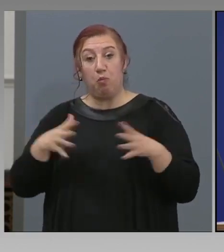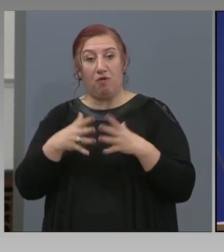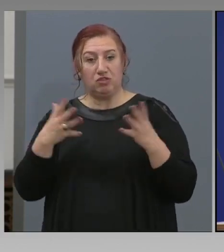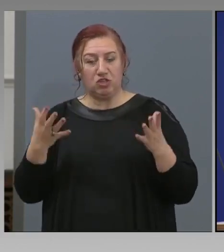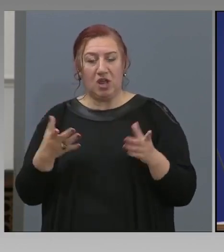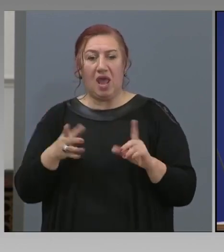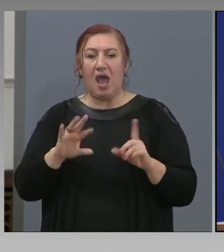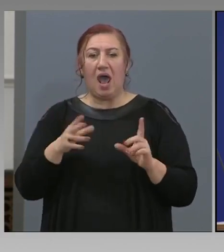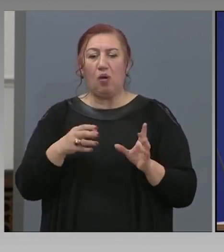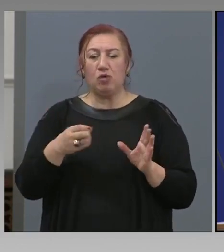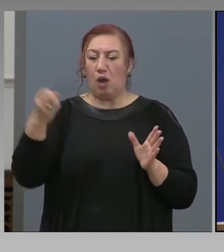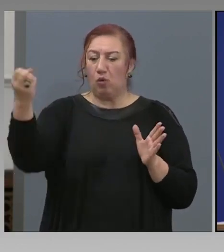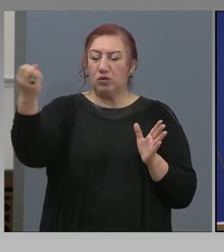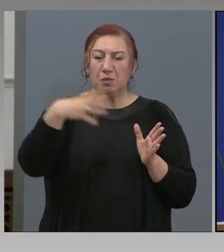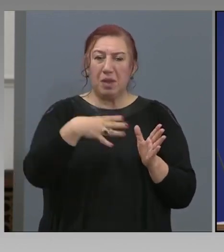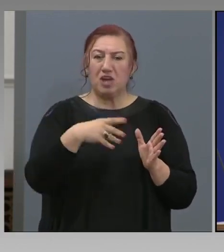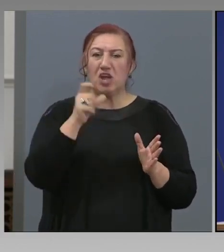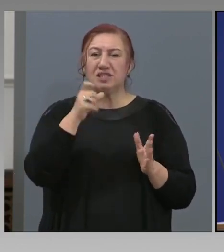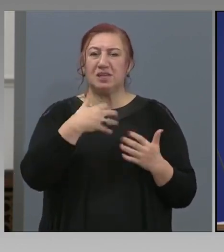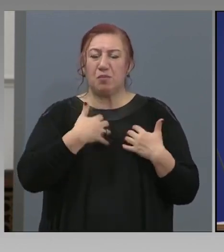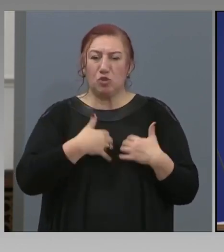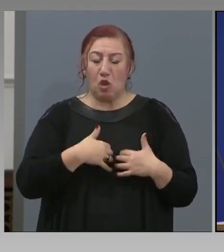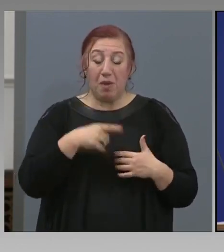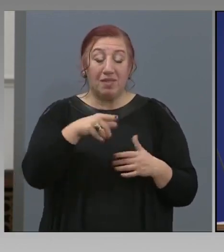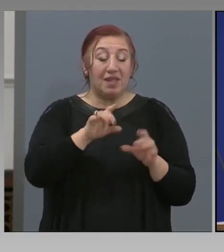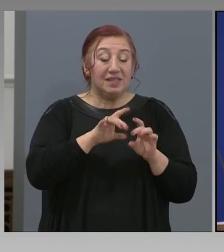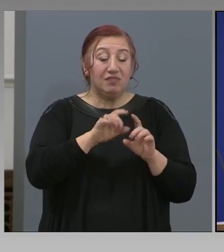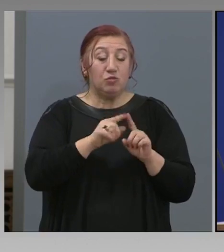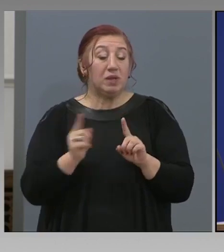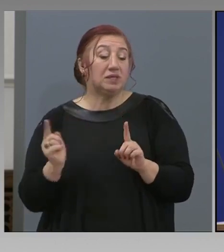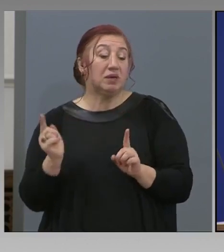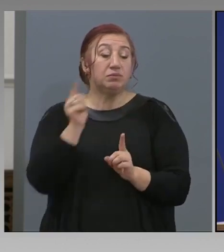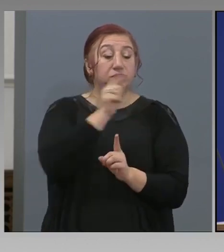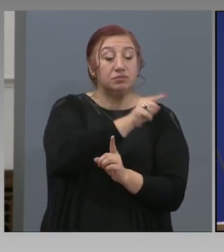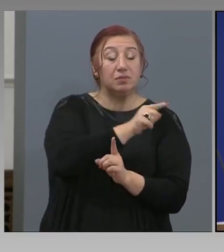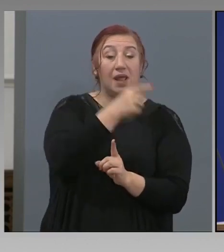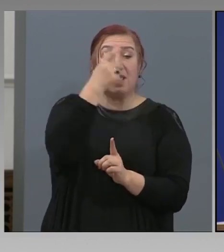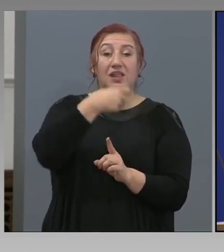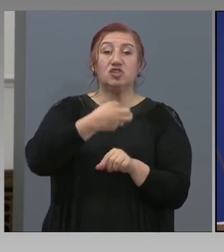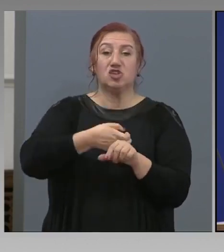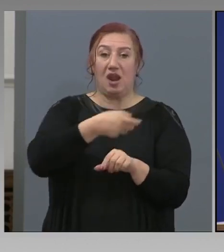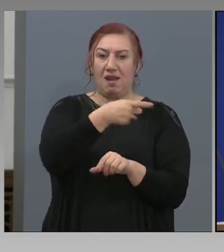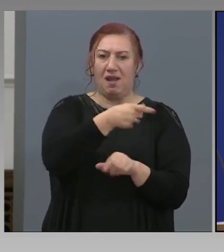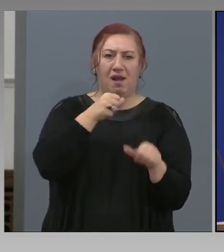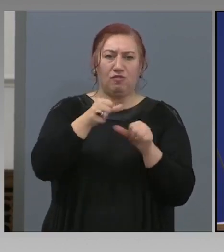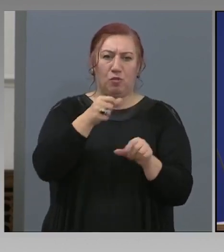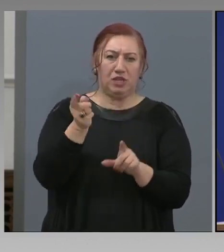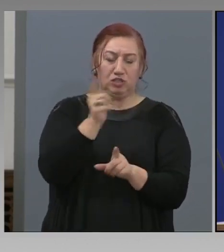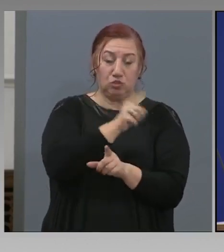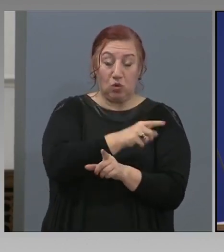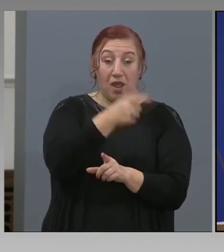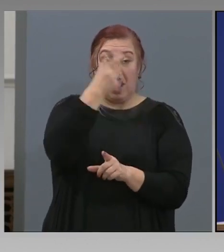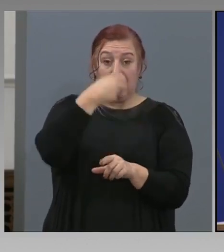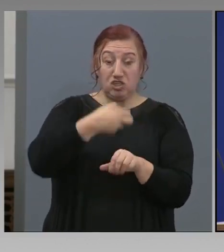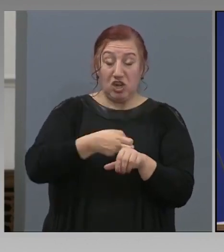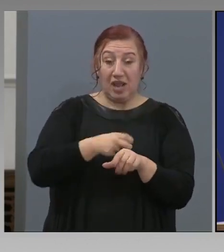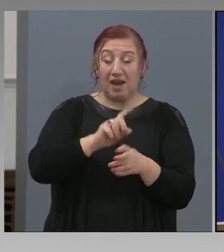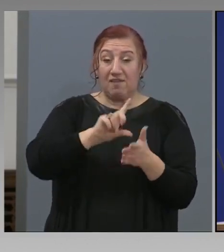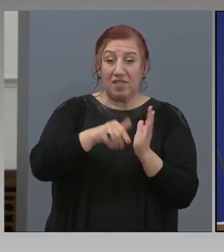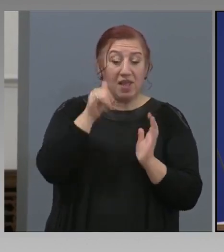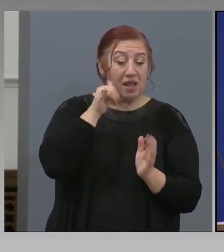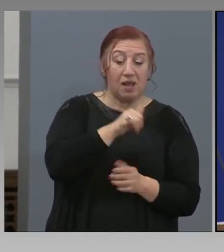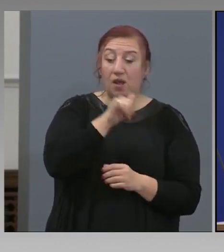репортва симптоми, тази информация отида при личния му некър автоматично и личния му некър може първо да свърже с него и да